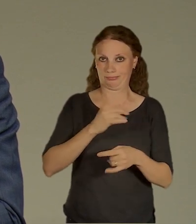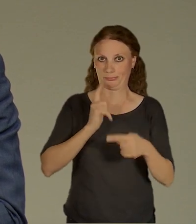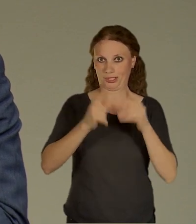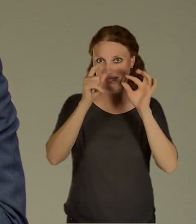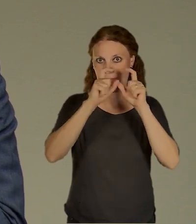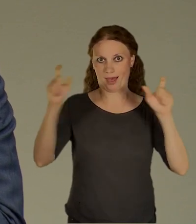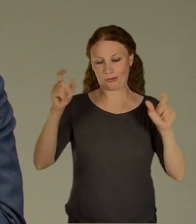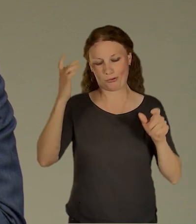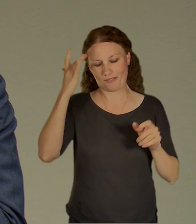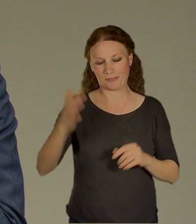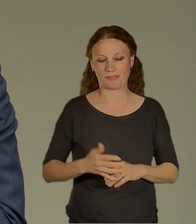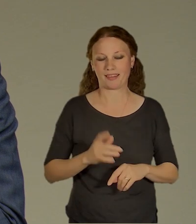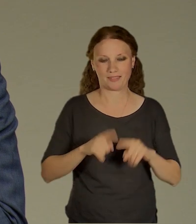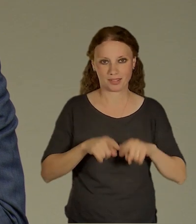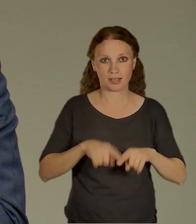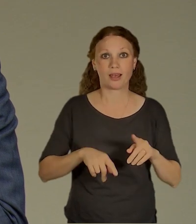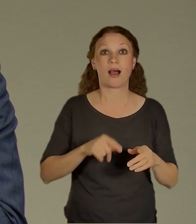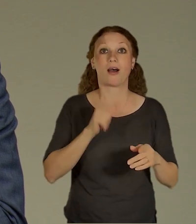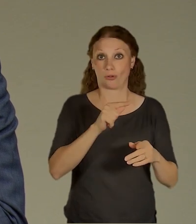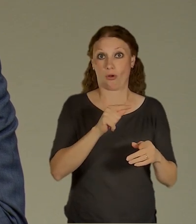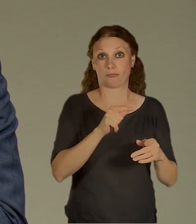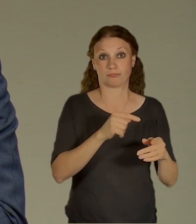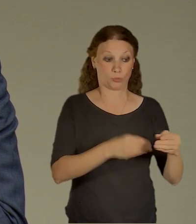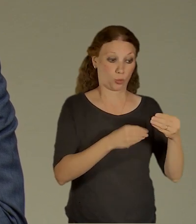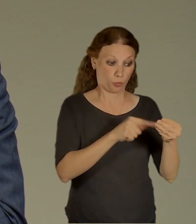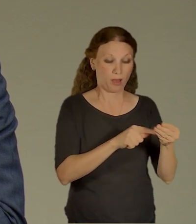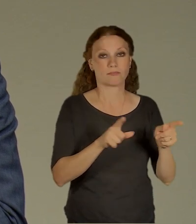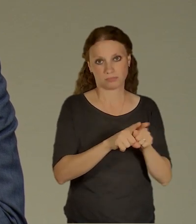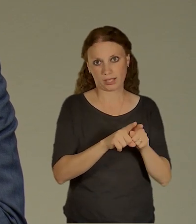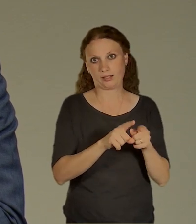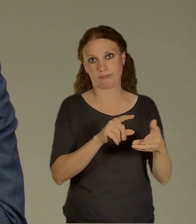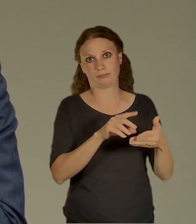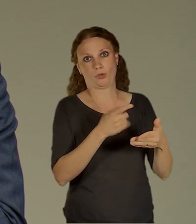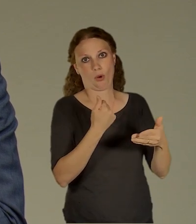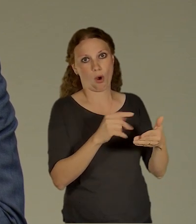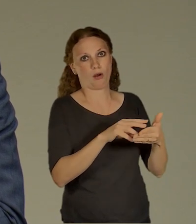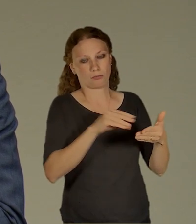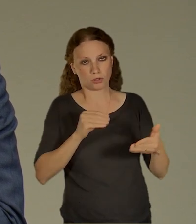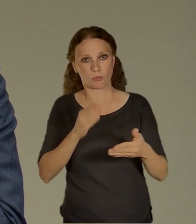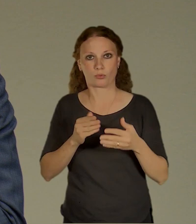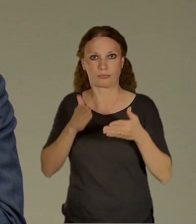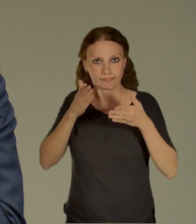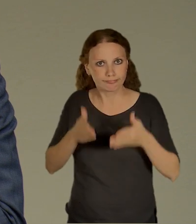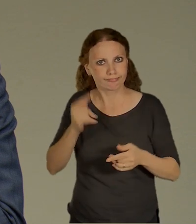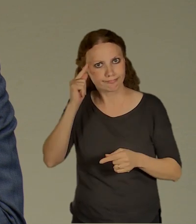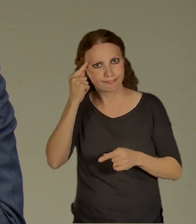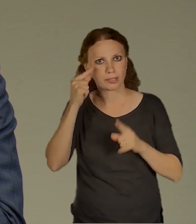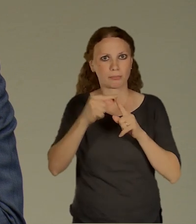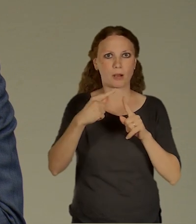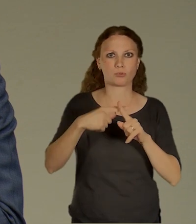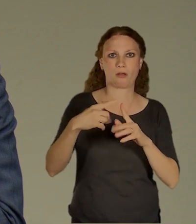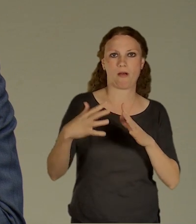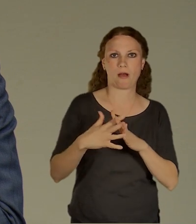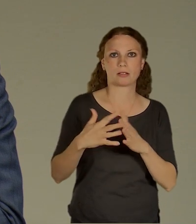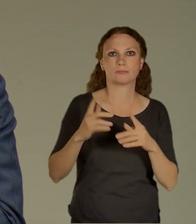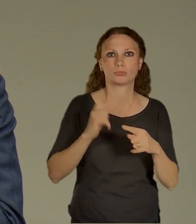záležitost, kde budeme řešit teda i toto. Jinak my jsme tady vytvářeli nějaké P plus